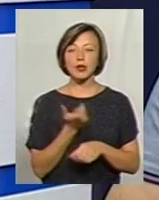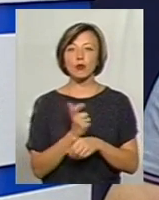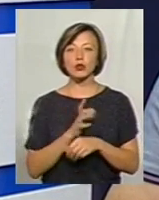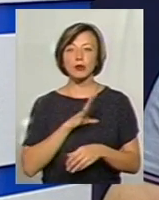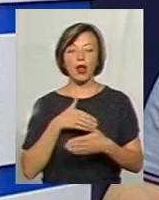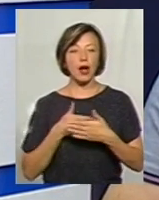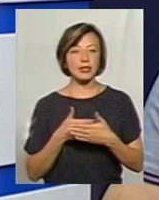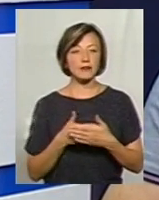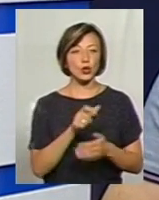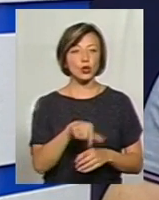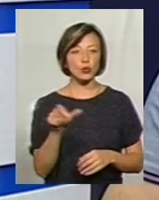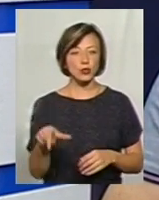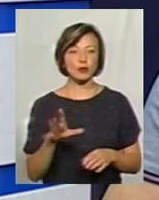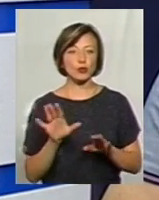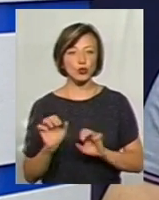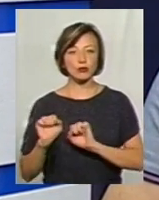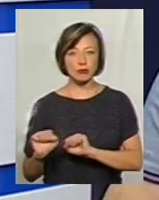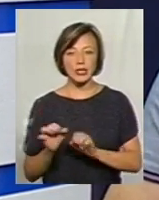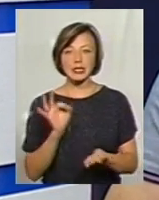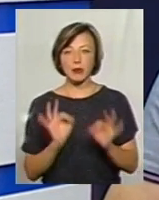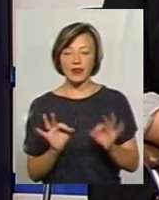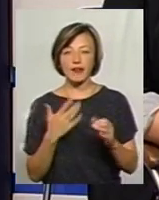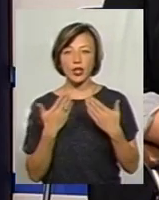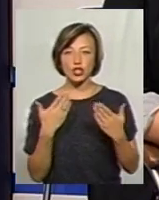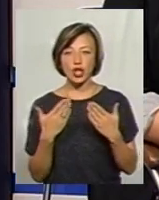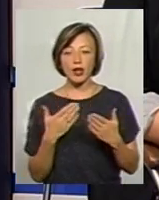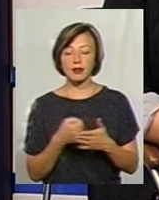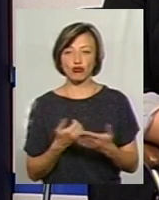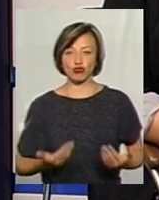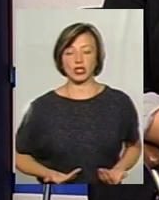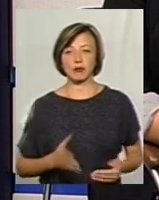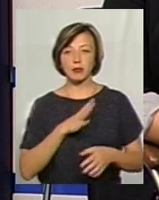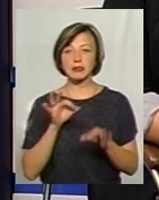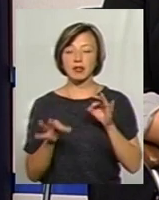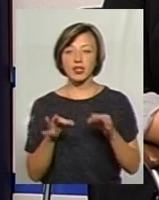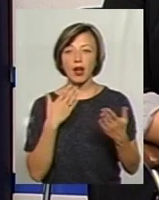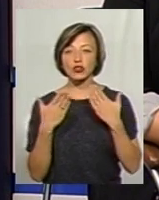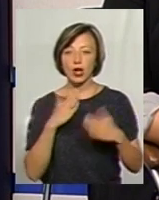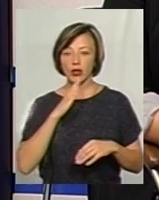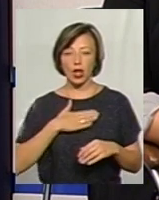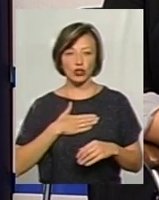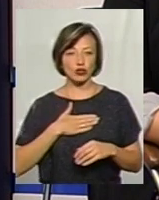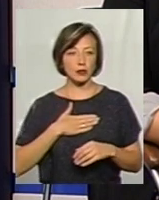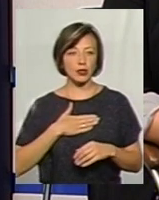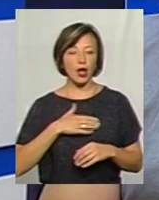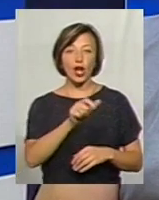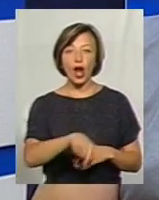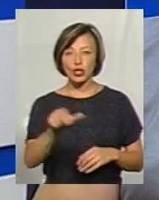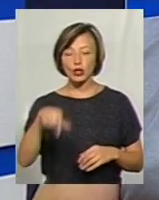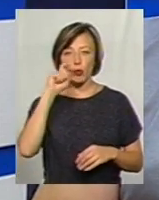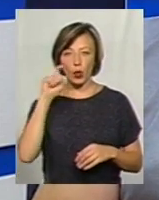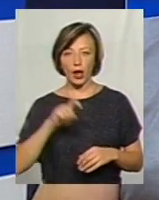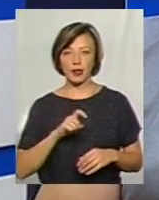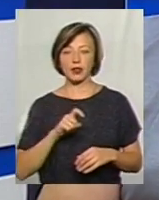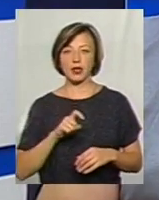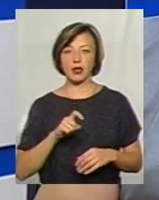активних людей, які, дійсно, будуть стояти за справедливі відношення до життя, щоб було справедливі відношення до нашим громадян України,